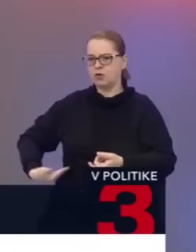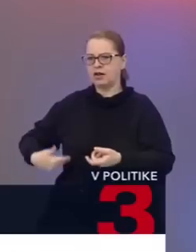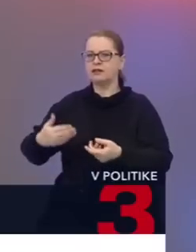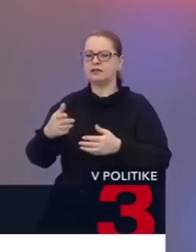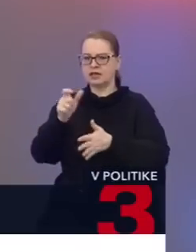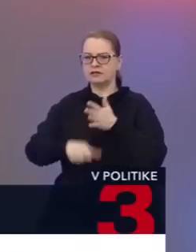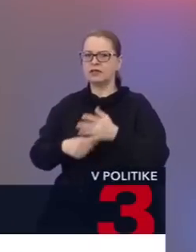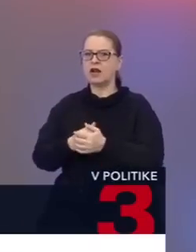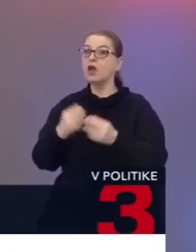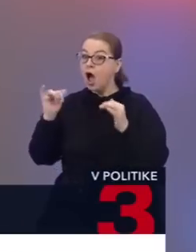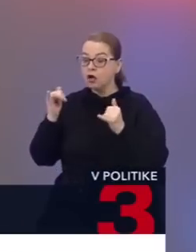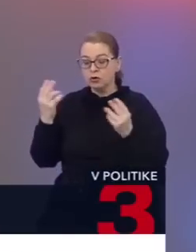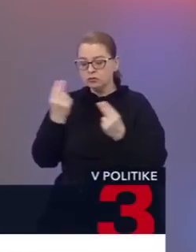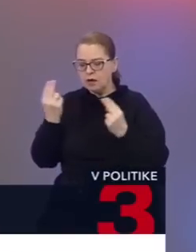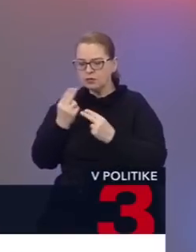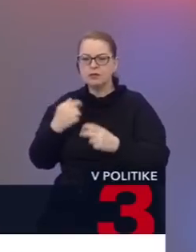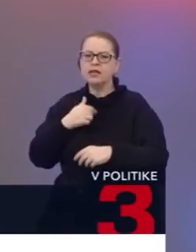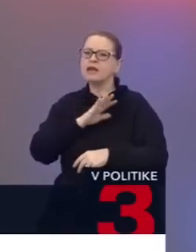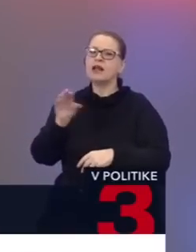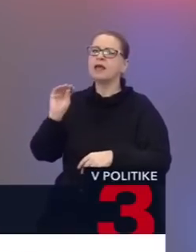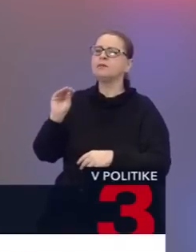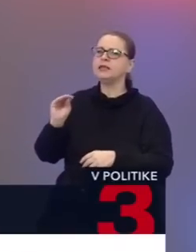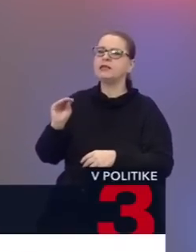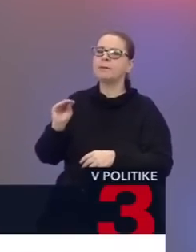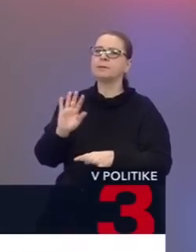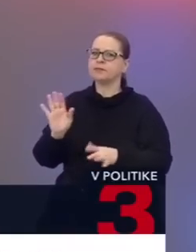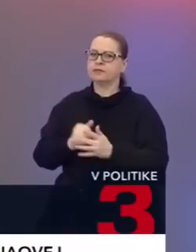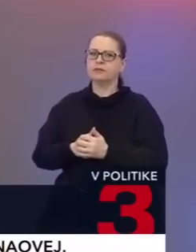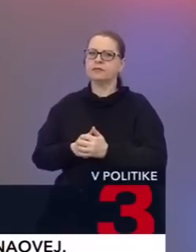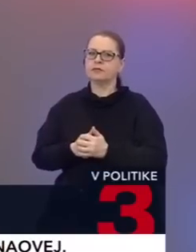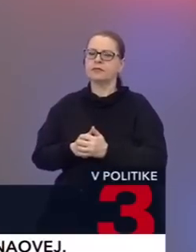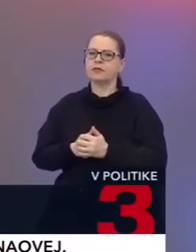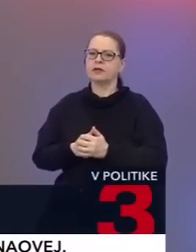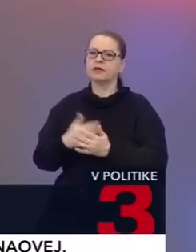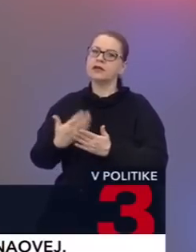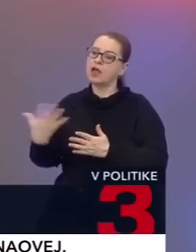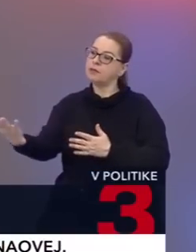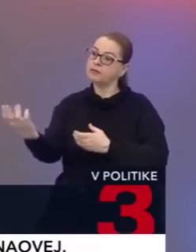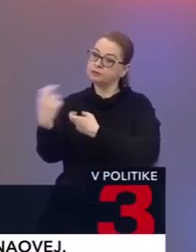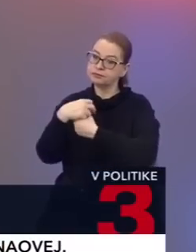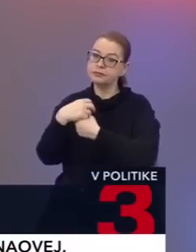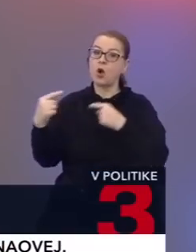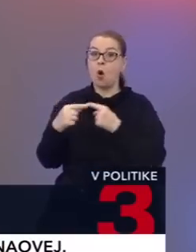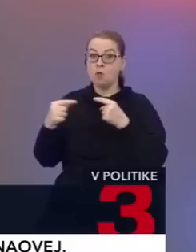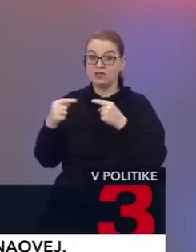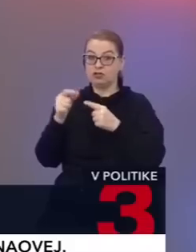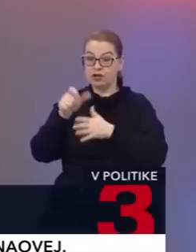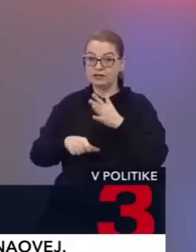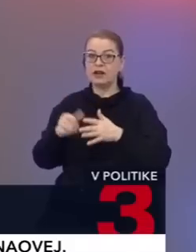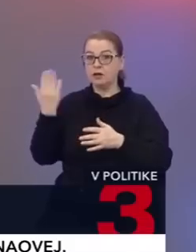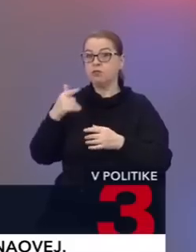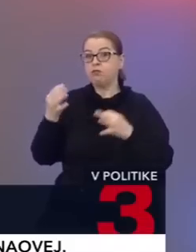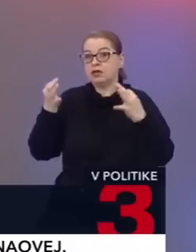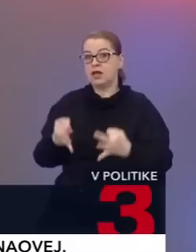nespochybňujem, akože to vôbec nebolo o tom, bolo to iba o tom, že keby ste pribrali ešte aj opozičné strany, tak by ste to mali možno